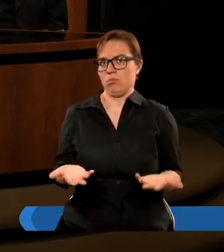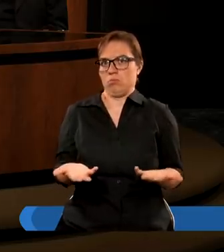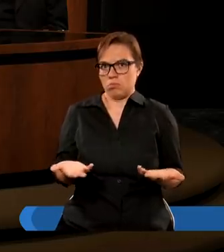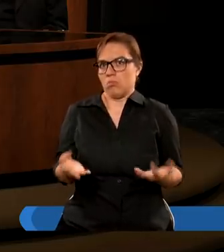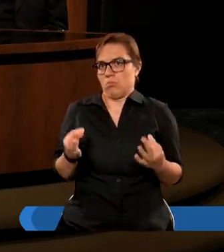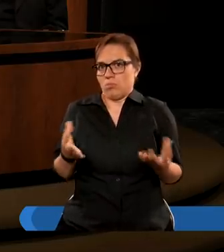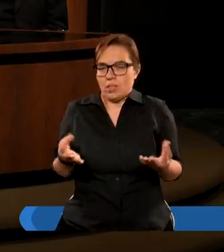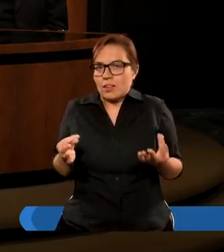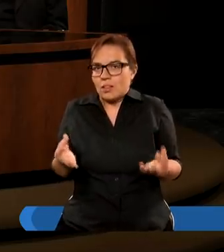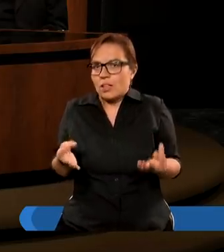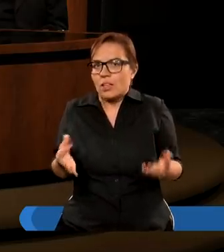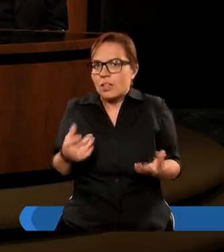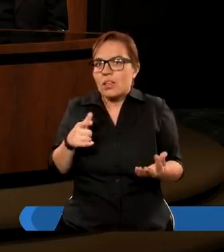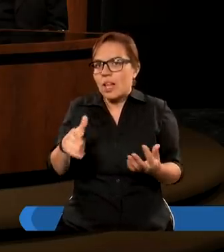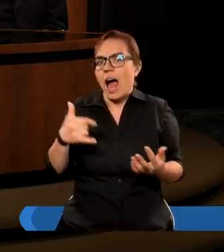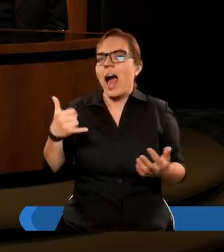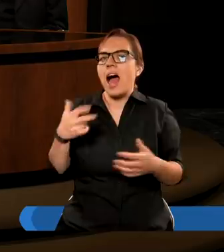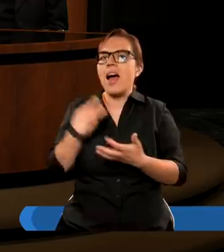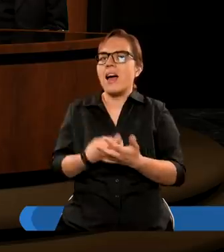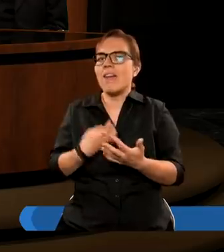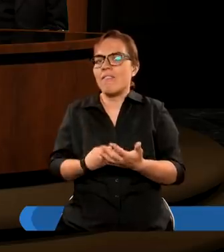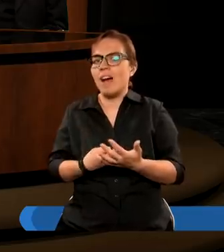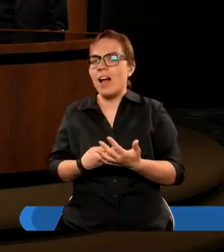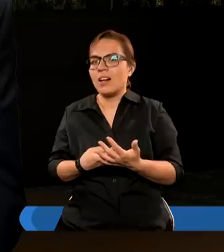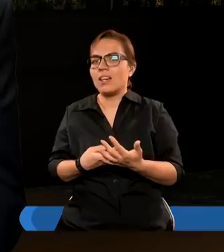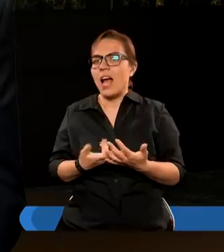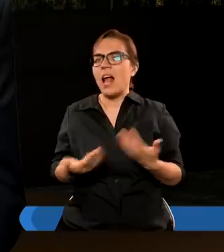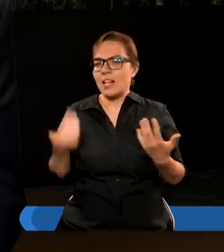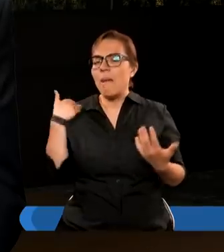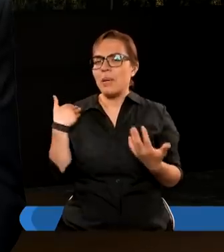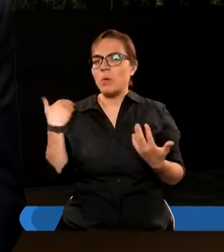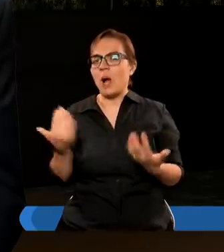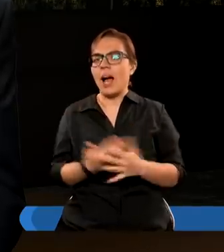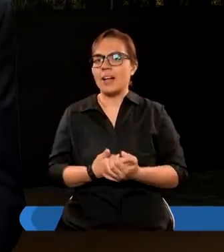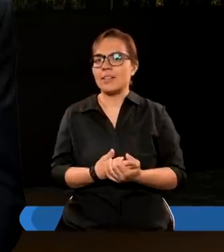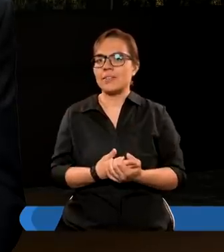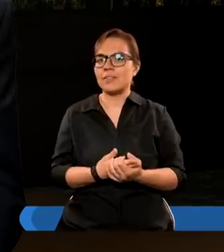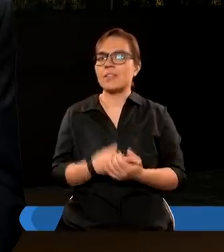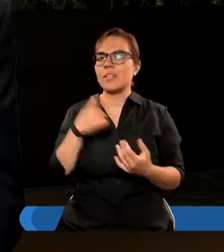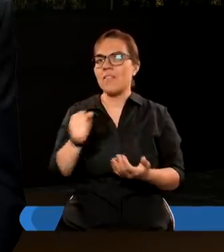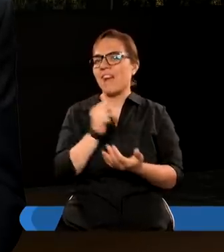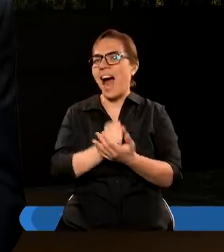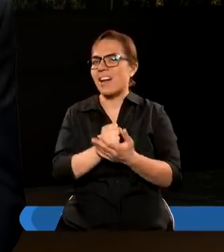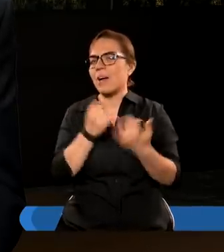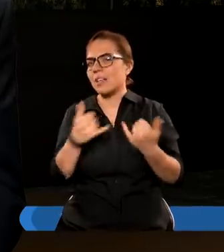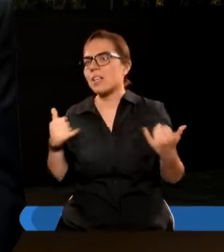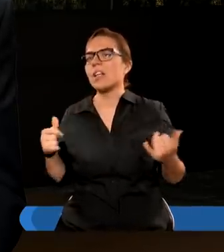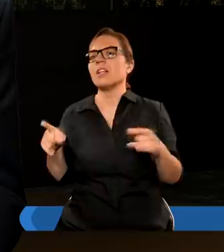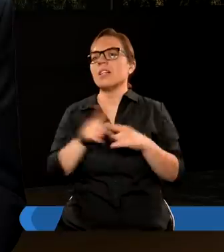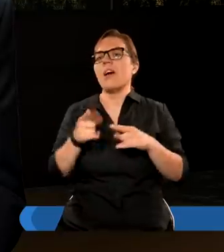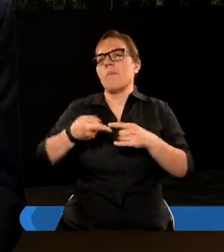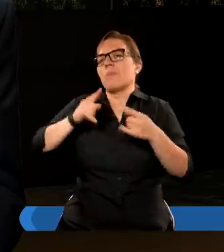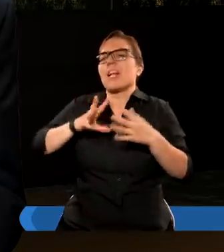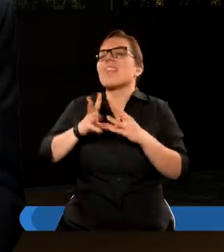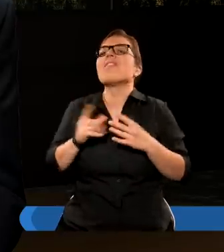nieustannie ta Ewangelia przebijała się w wielu aspektach, no ale przede